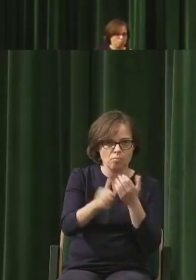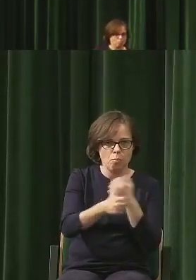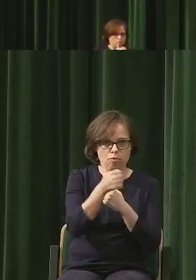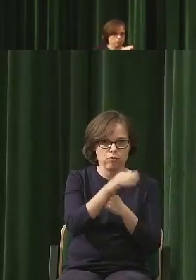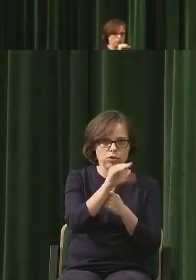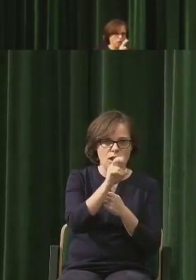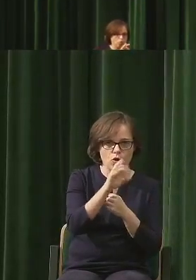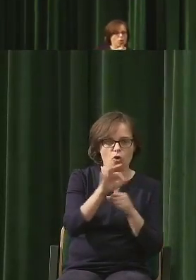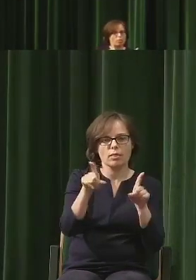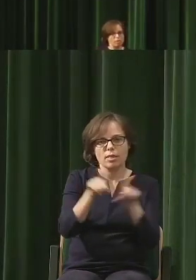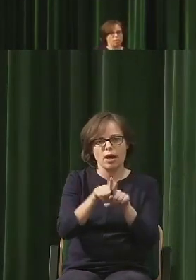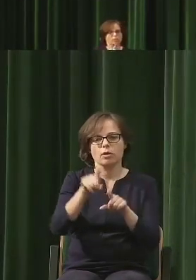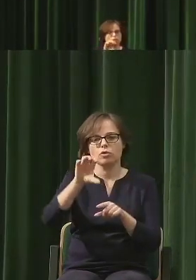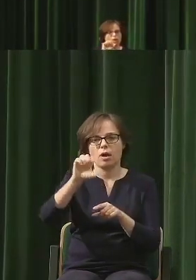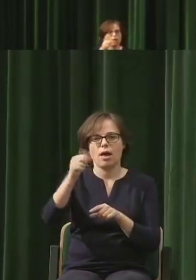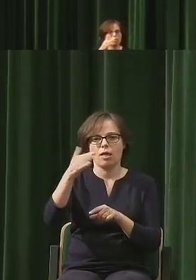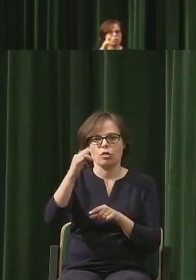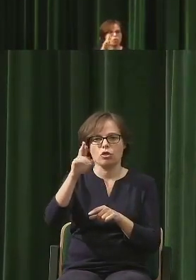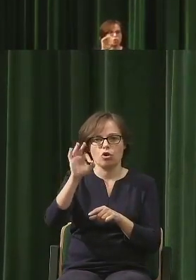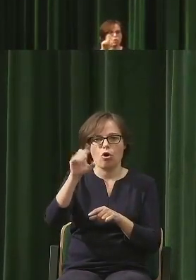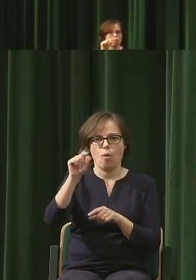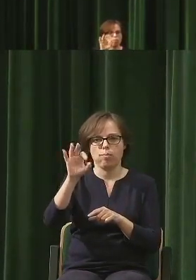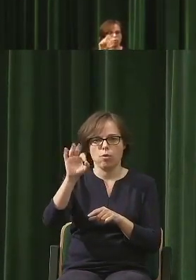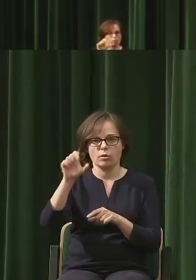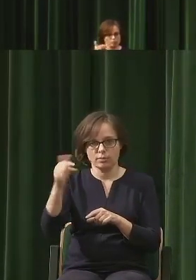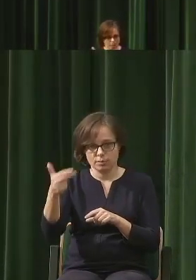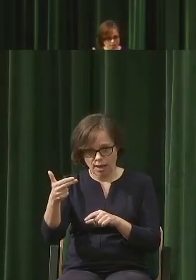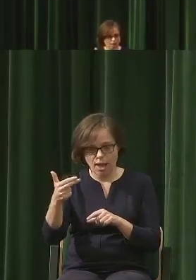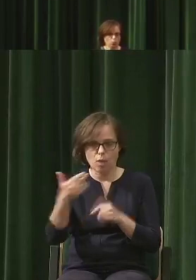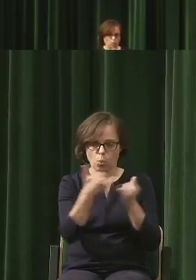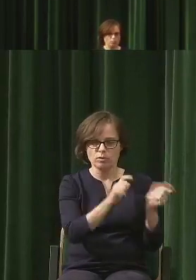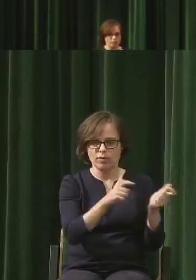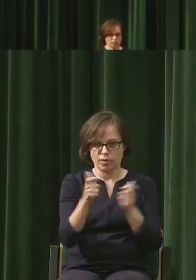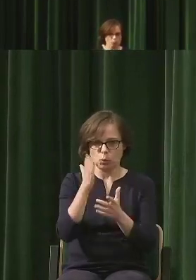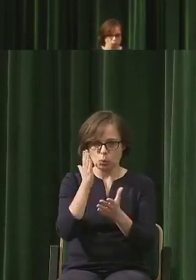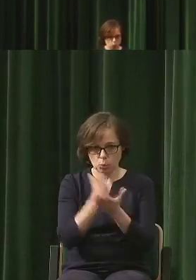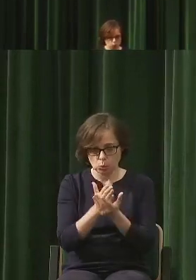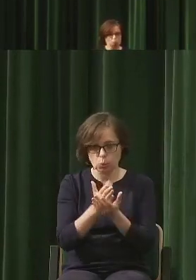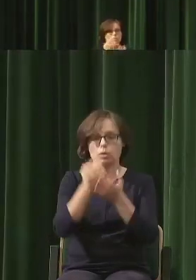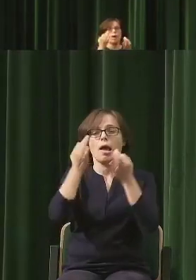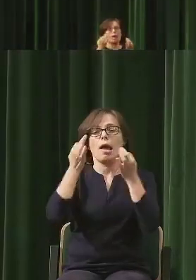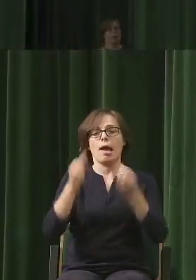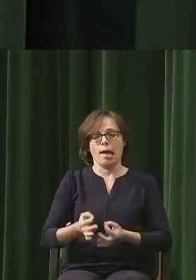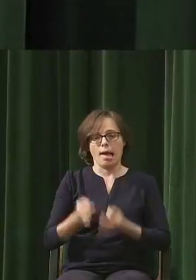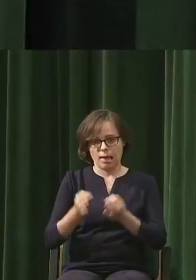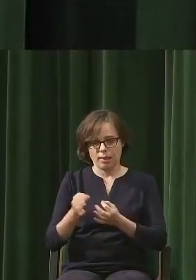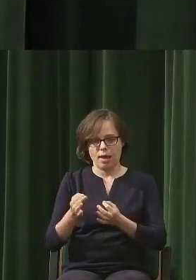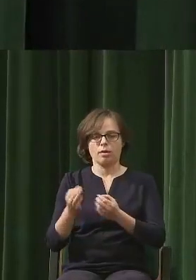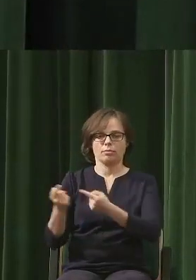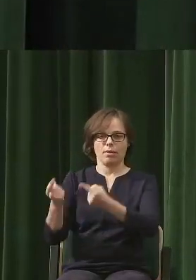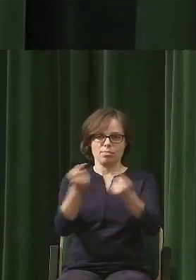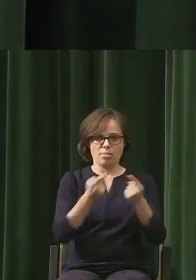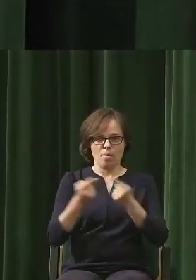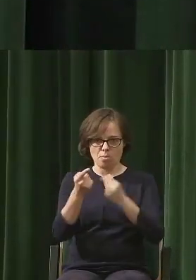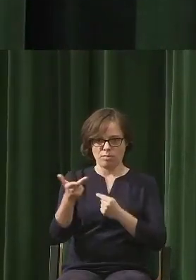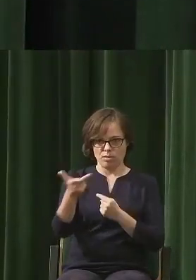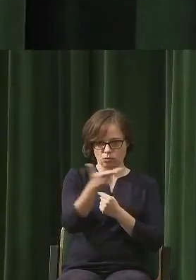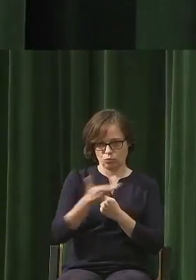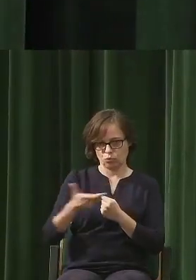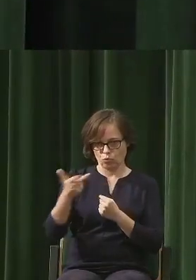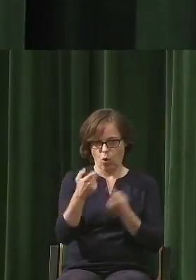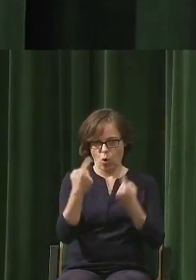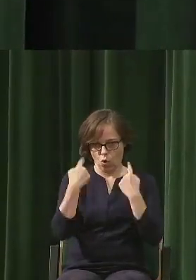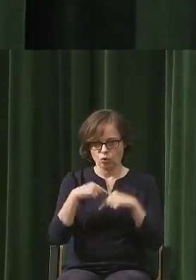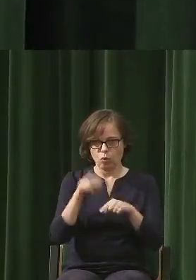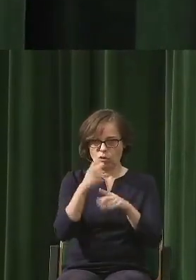doszliśmy do momentu debaty z uczestnikami i uczestniczką wcześniejszych punktów programu. Za